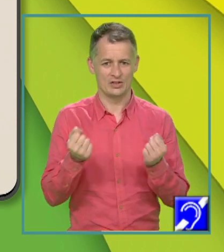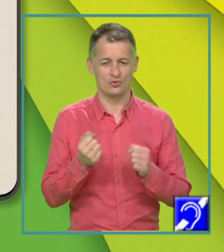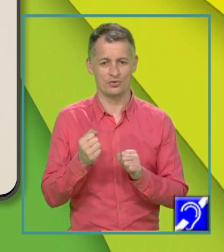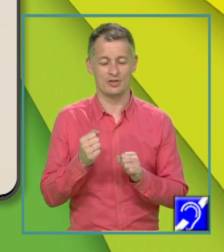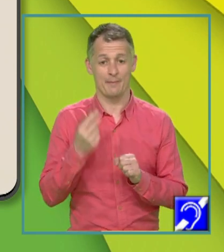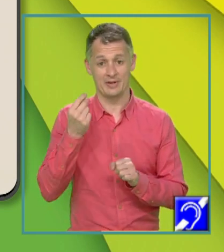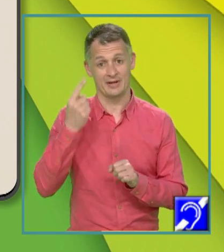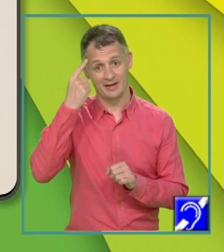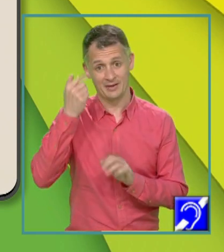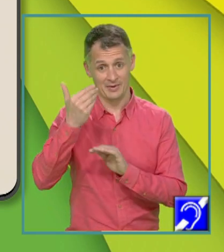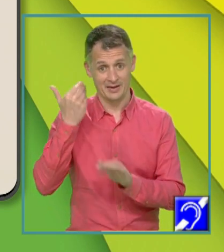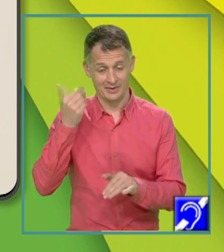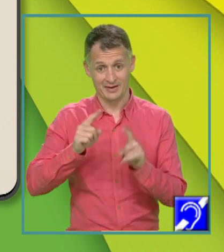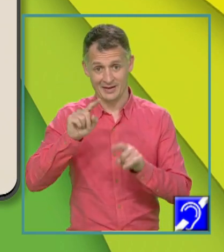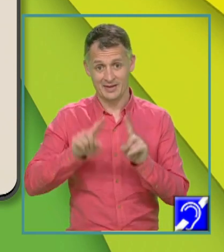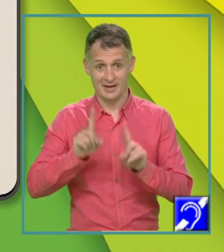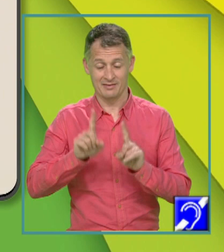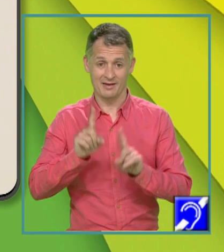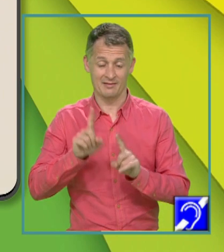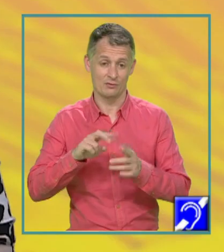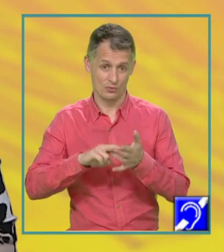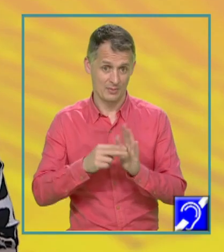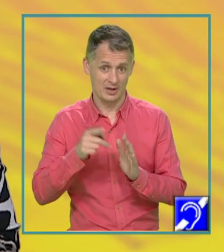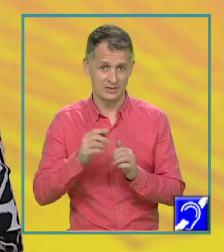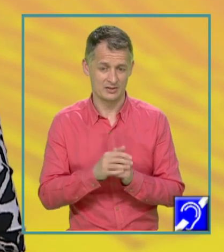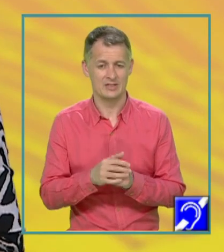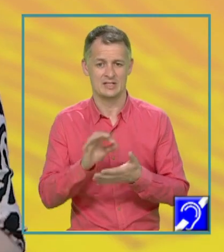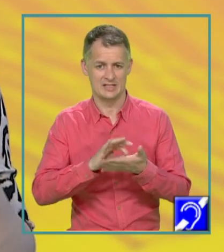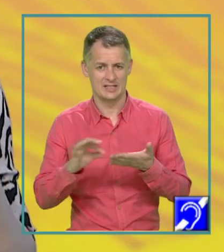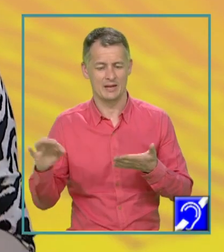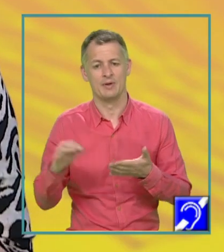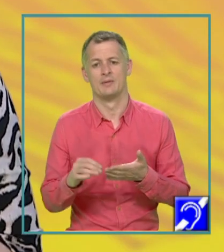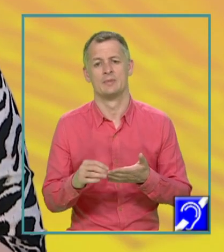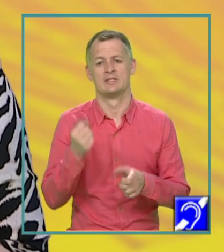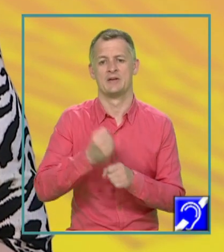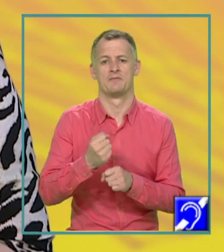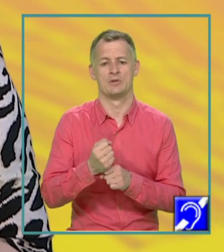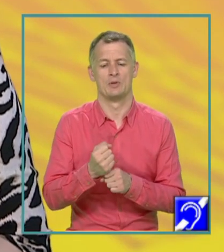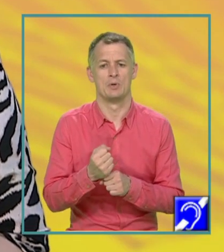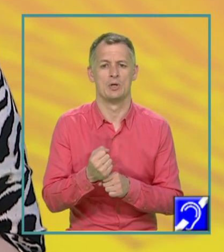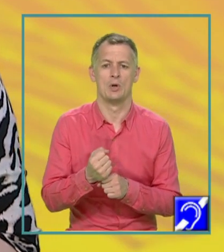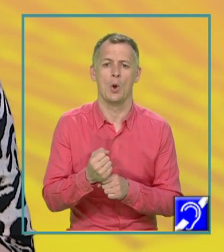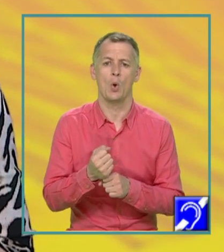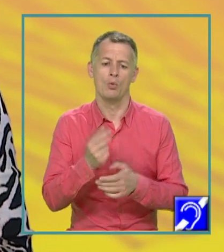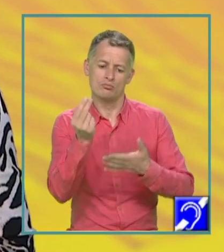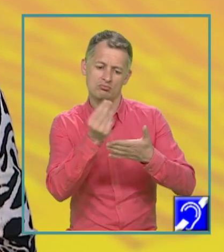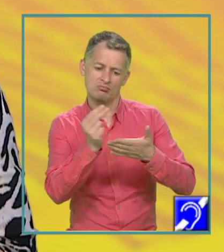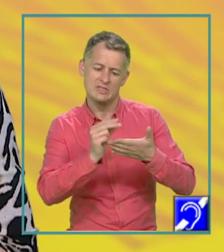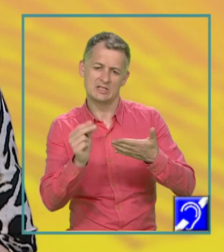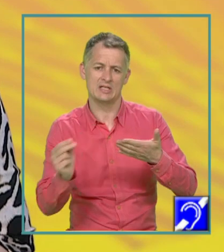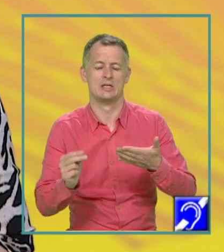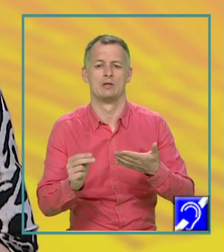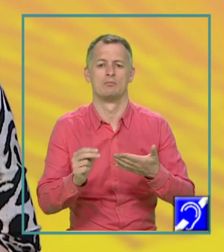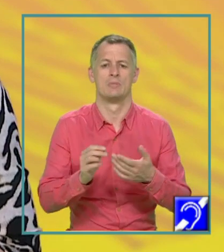a lucra exercițiul și a-l redacta să ne facem o schemă logică să știm ceea ce